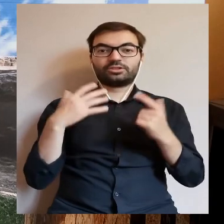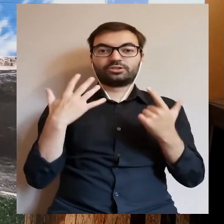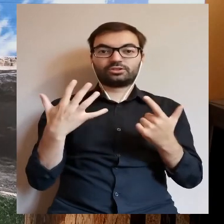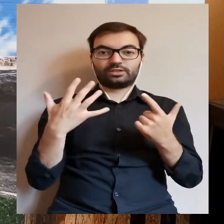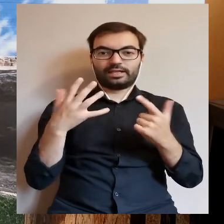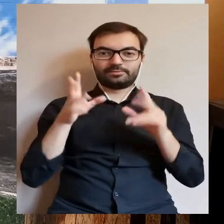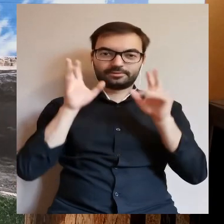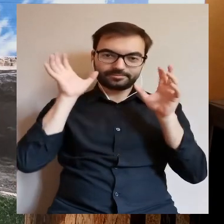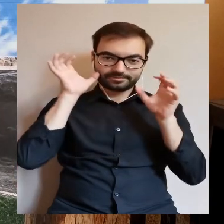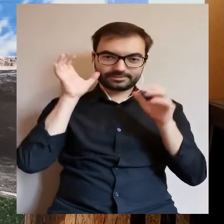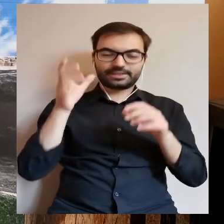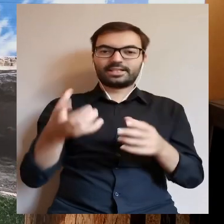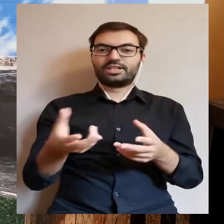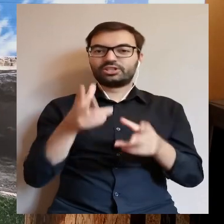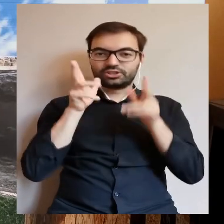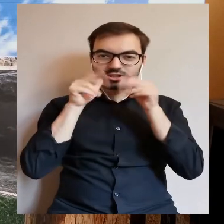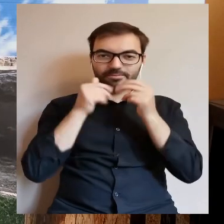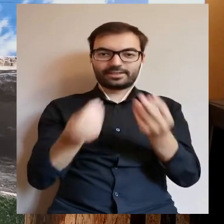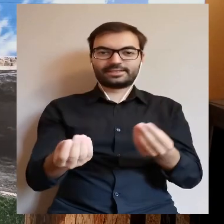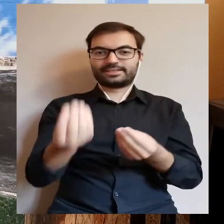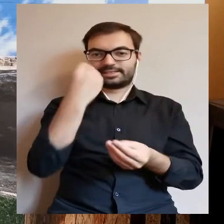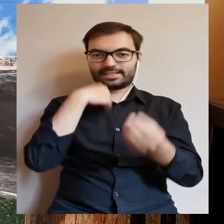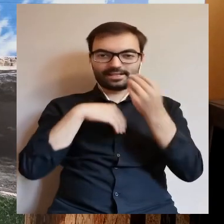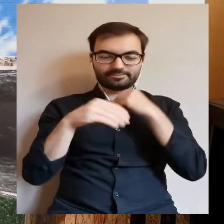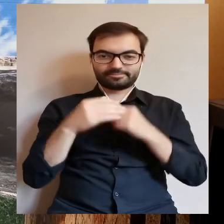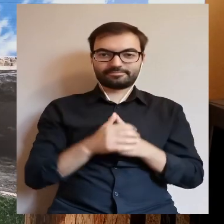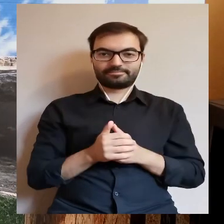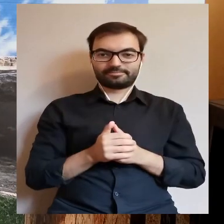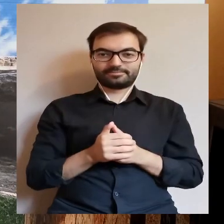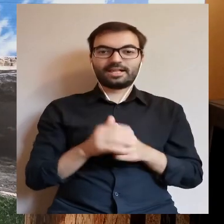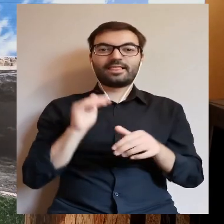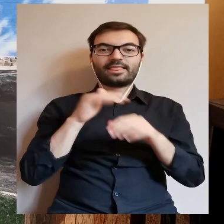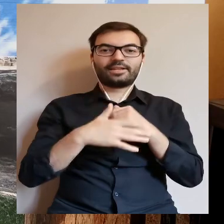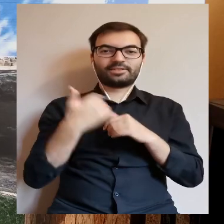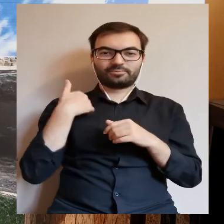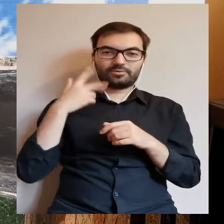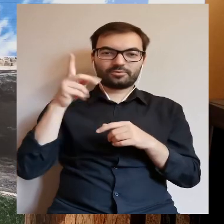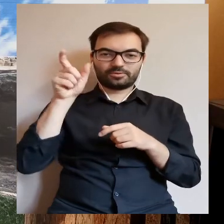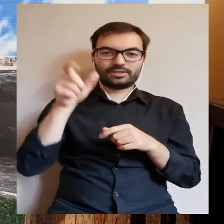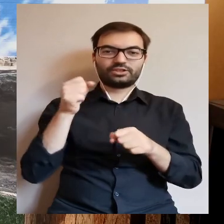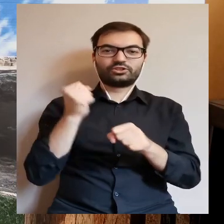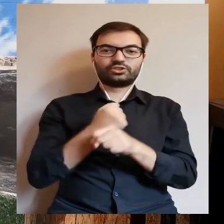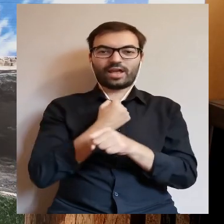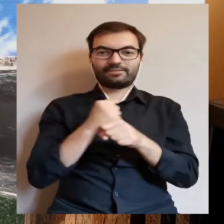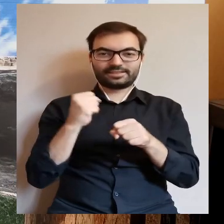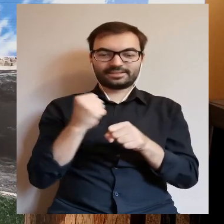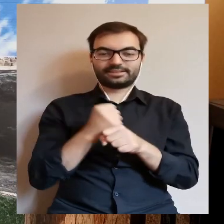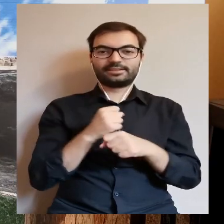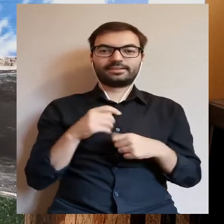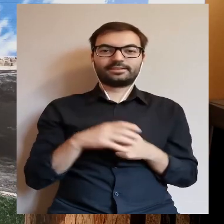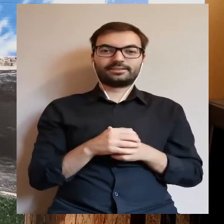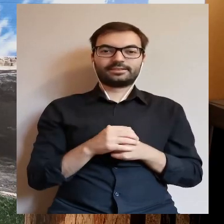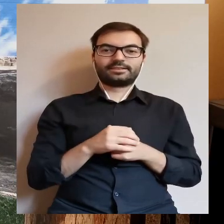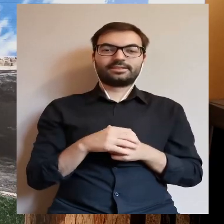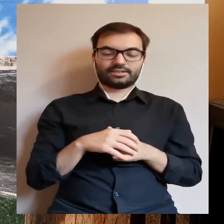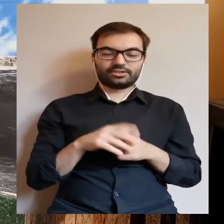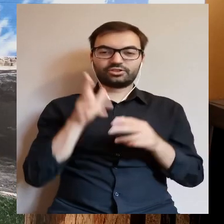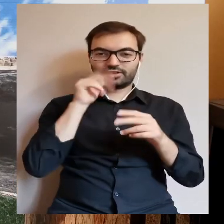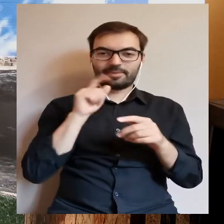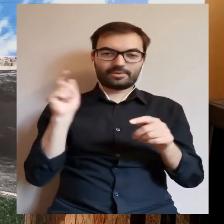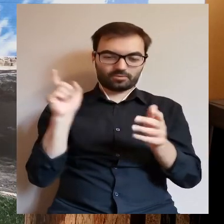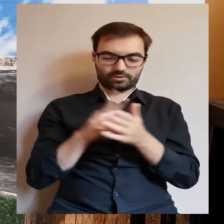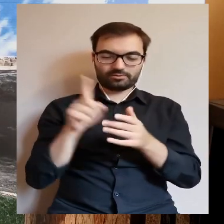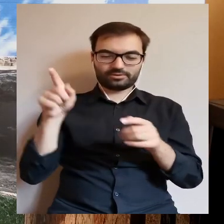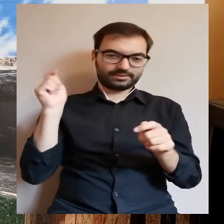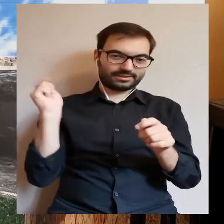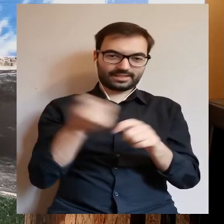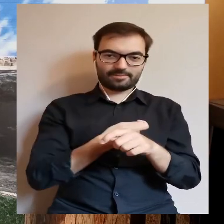i siedmiu żywcem pożarła. Na szczęście był tam również jakiś szewczyk, który tę paskudę zadźgał.